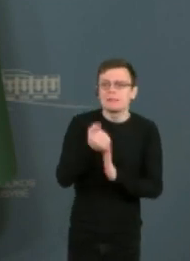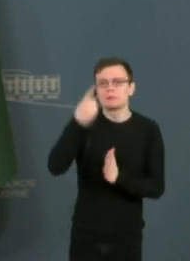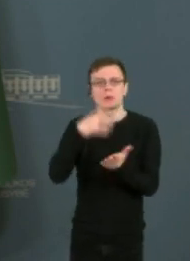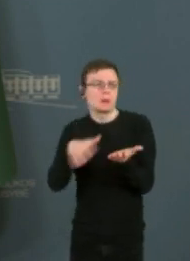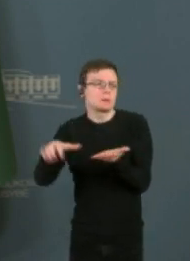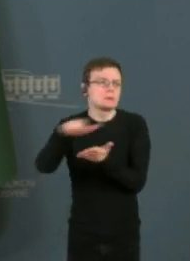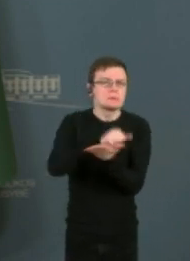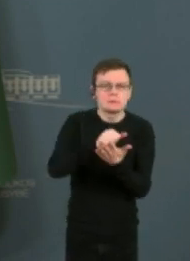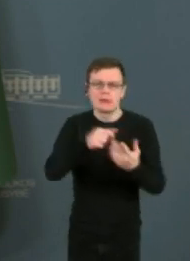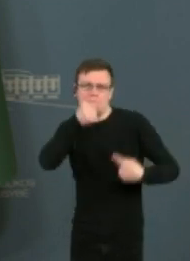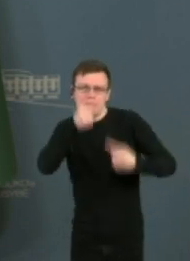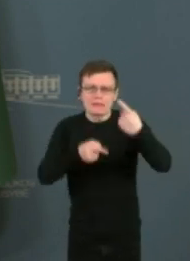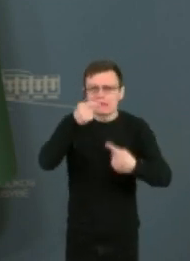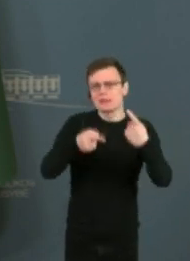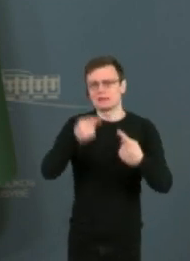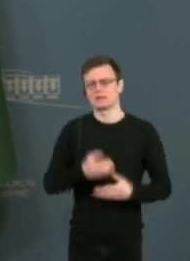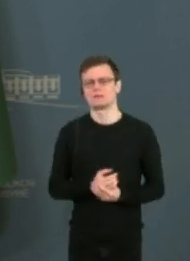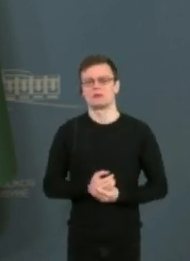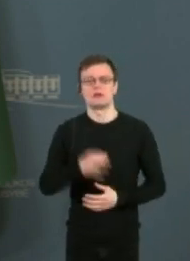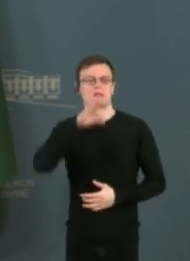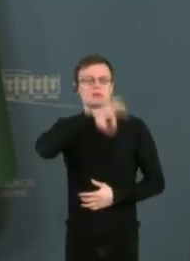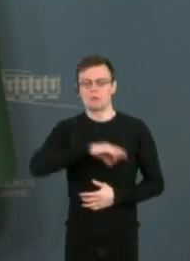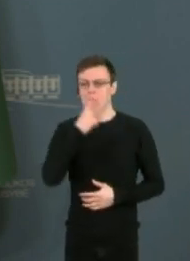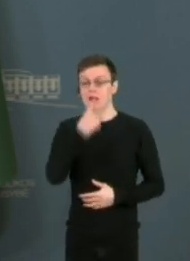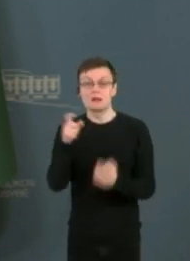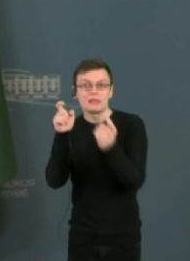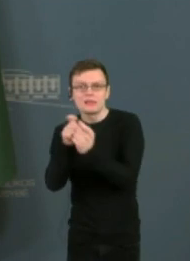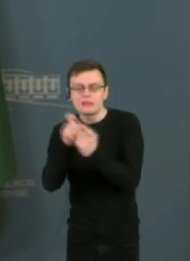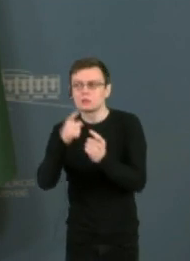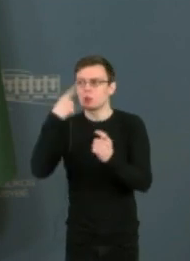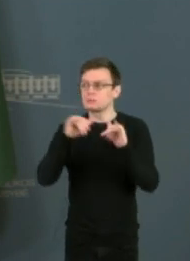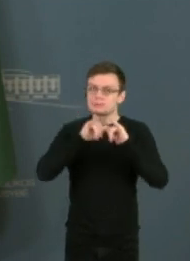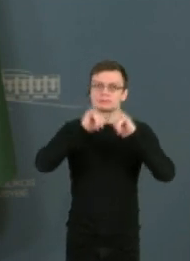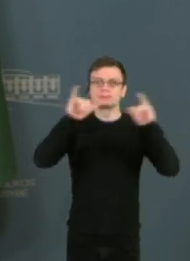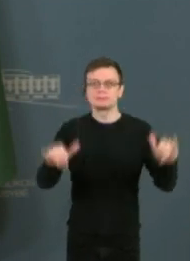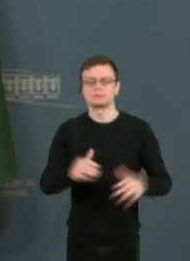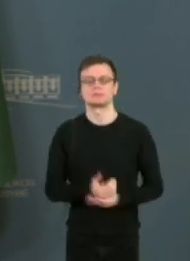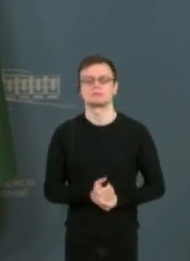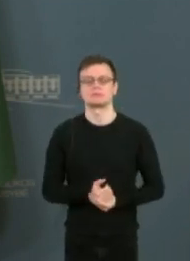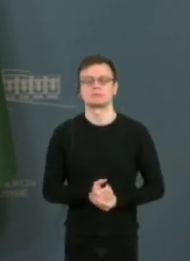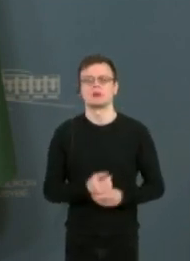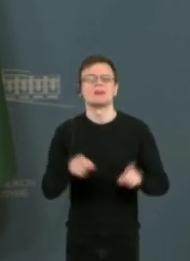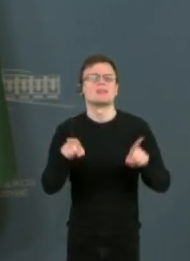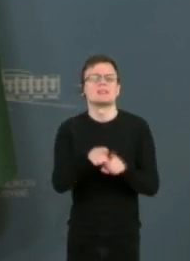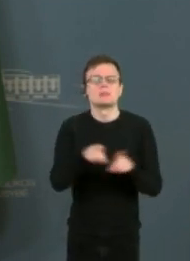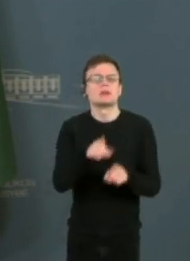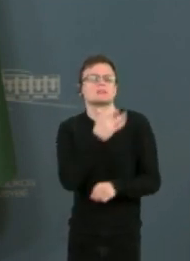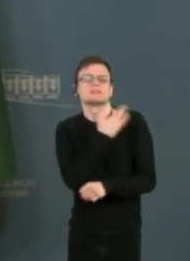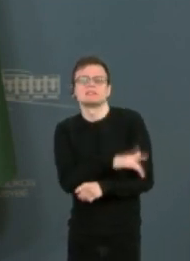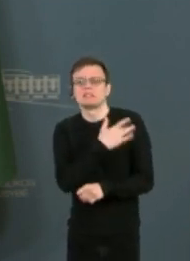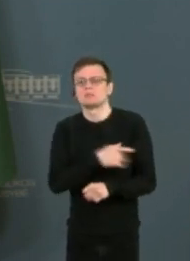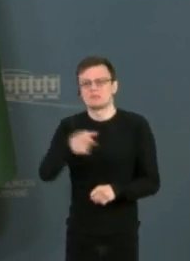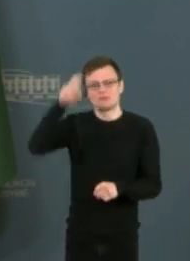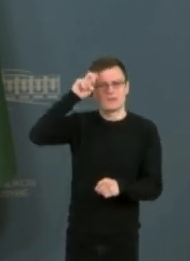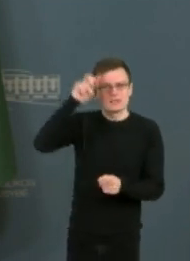kiršinti, naudotis menkiausiais nesutarimais ir silpninti tokiu būdu ir mūsų